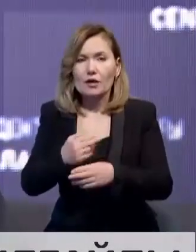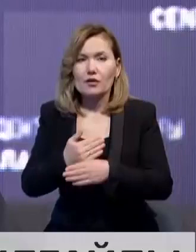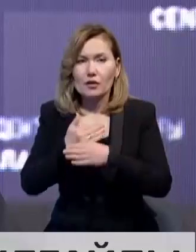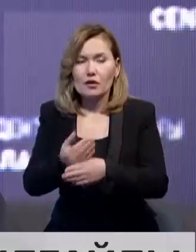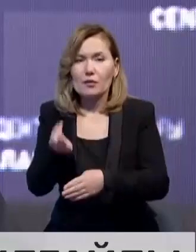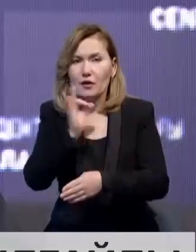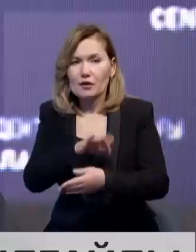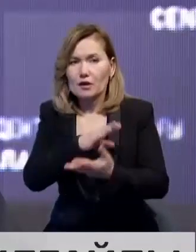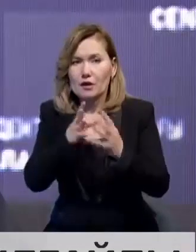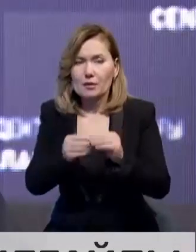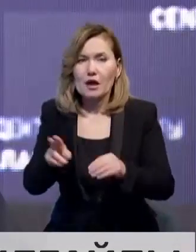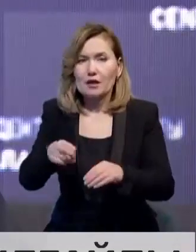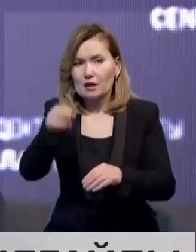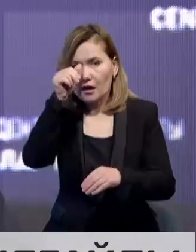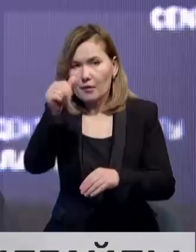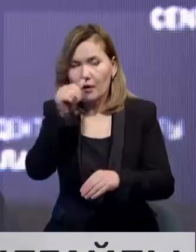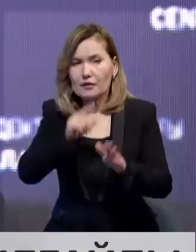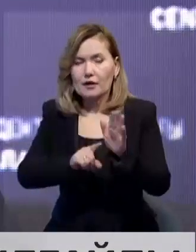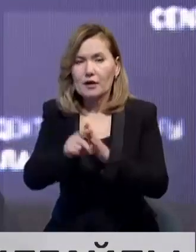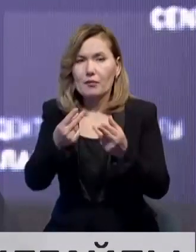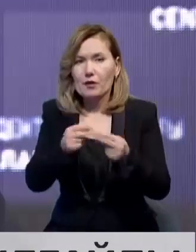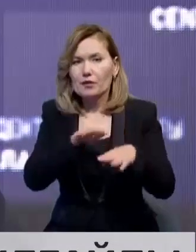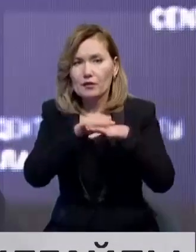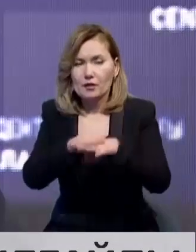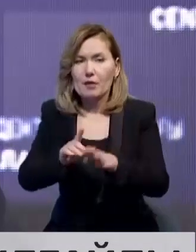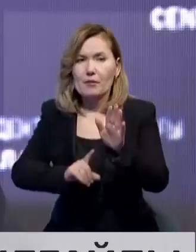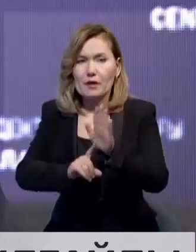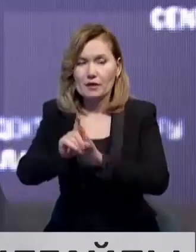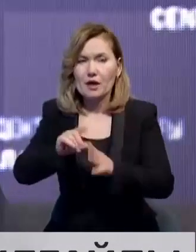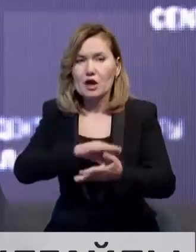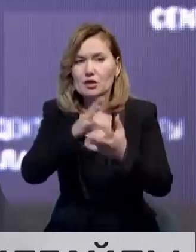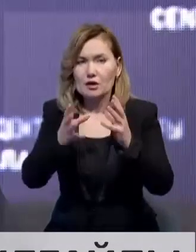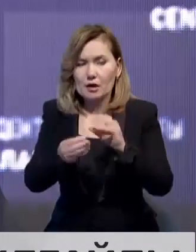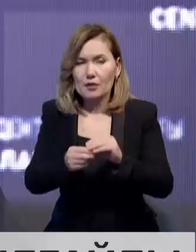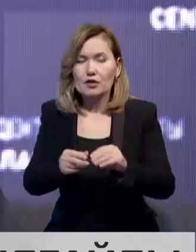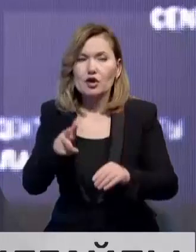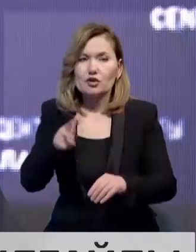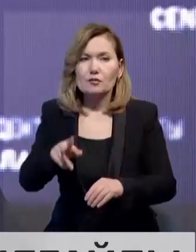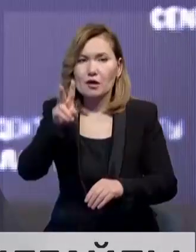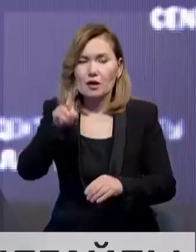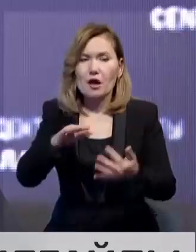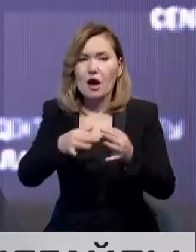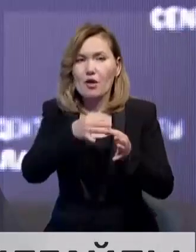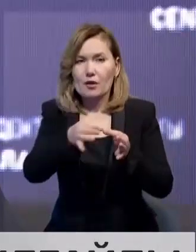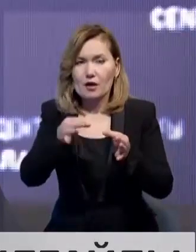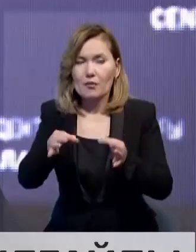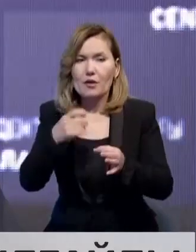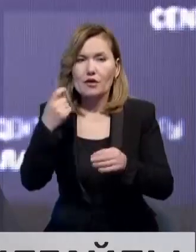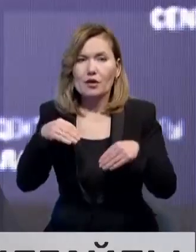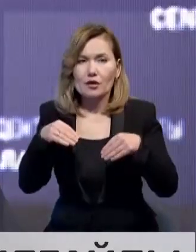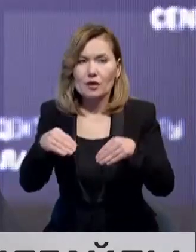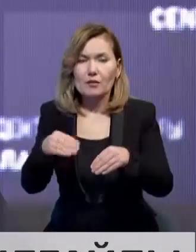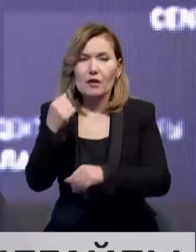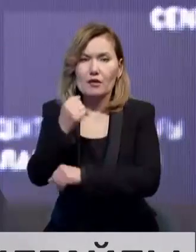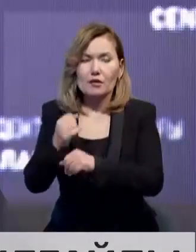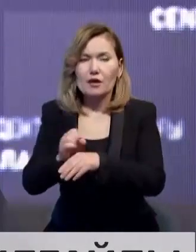ресурстар есебінен желтоқсан айынан бастап қаржыландыруды бастап кетті. Жалпы 3200-ден астам алға шаруашылық таварын өндірушілерін